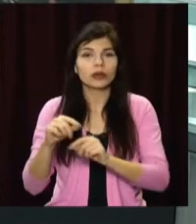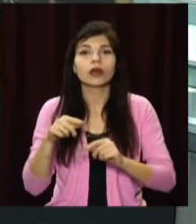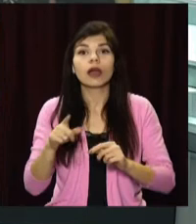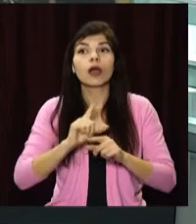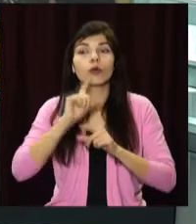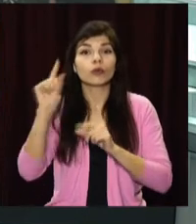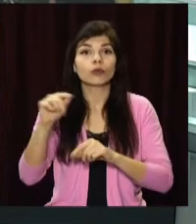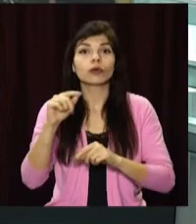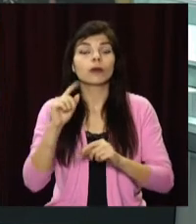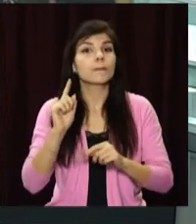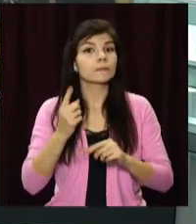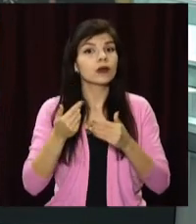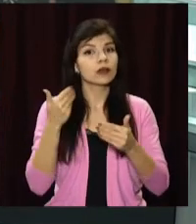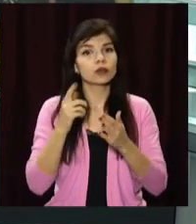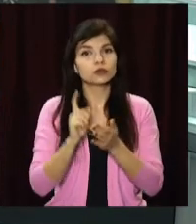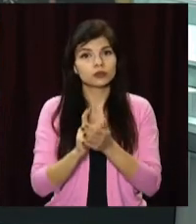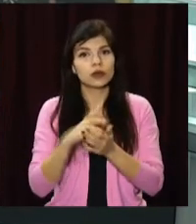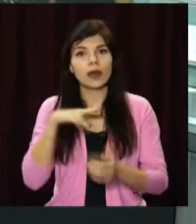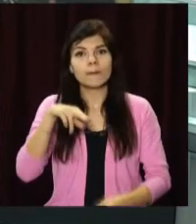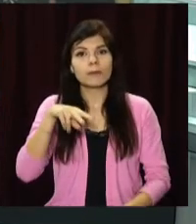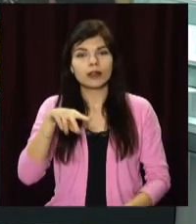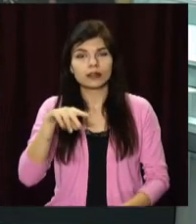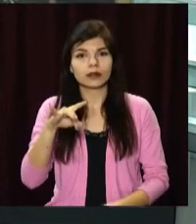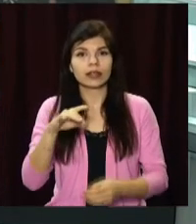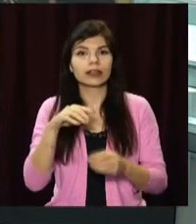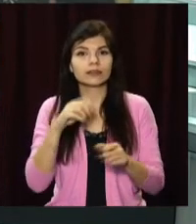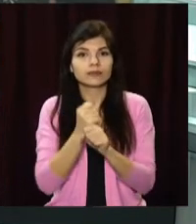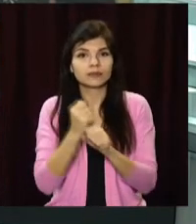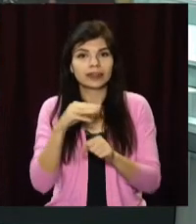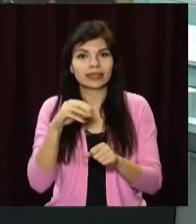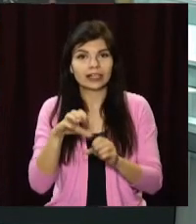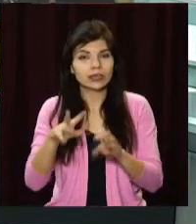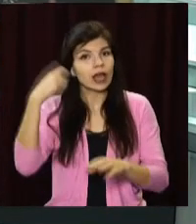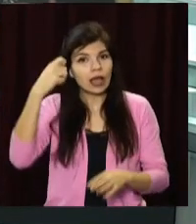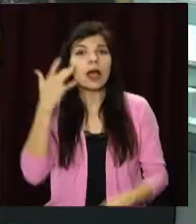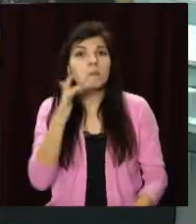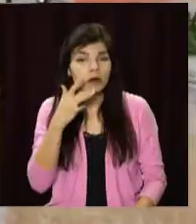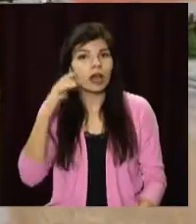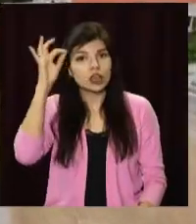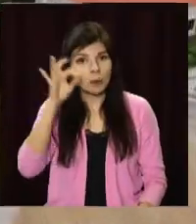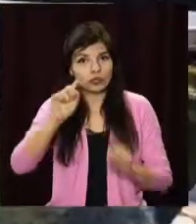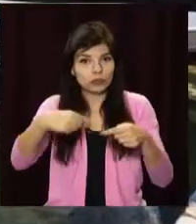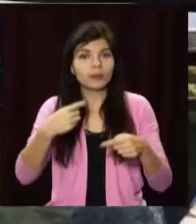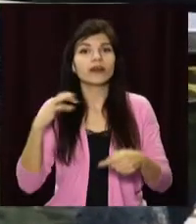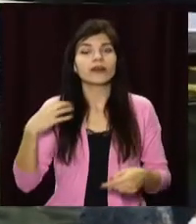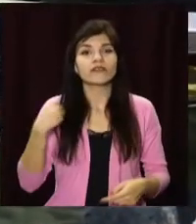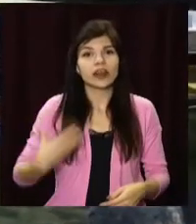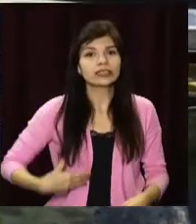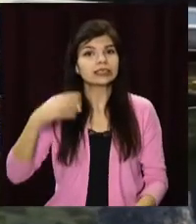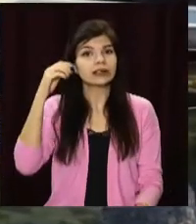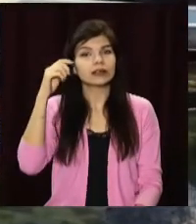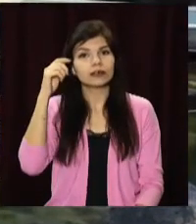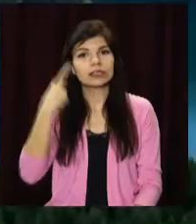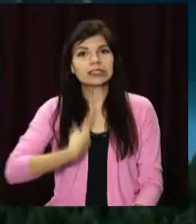кордоном. Та перш ніж летіти до іншої країни, доведеться зробити ПЛР-тест. Зокрема, його вимагають Туреччина, Америка, Німеччина,